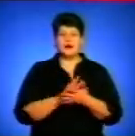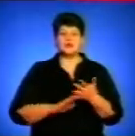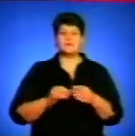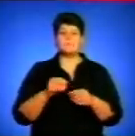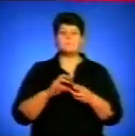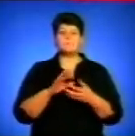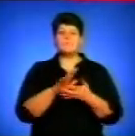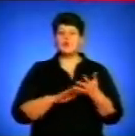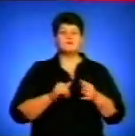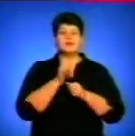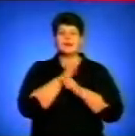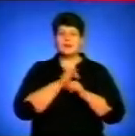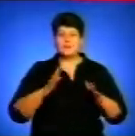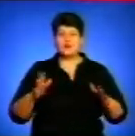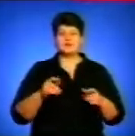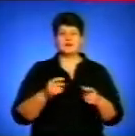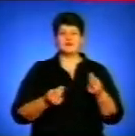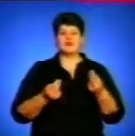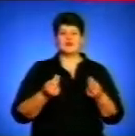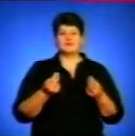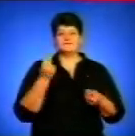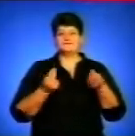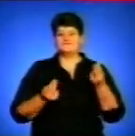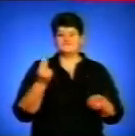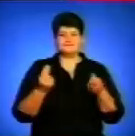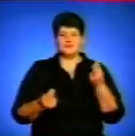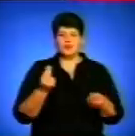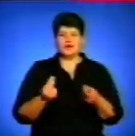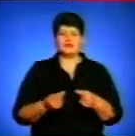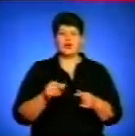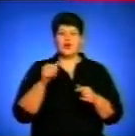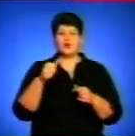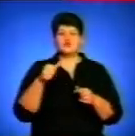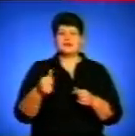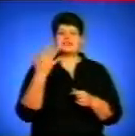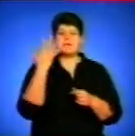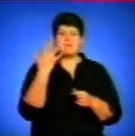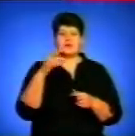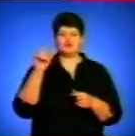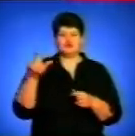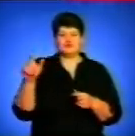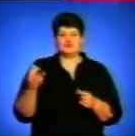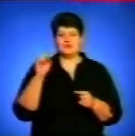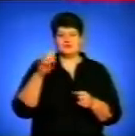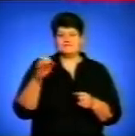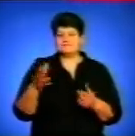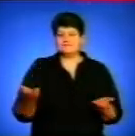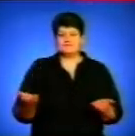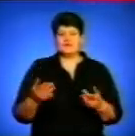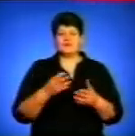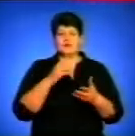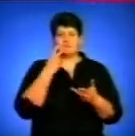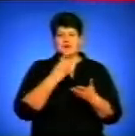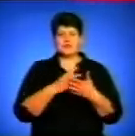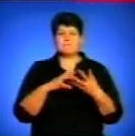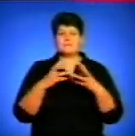звичайно, не може, бо бігати і грати на піаніно, голосувати за п'ятьох чоловік. Як вчора ми бачили підсумкові випуски